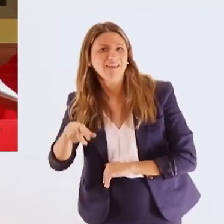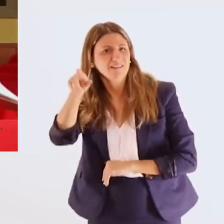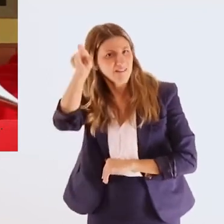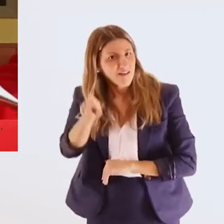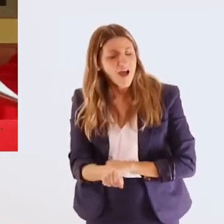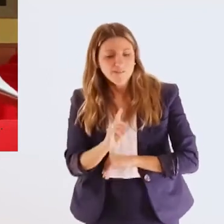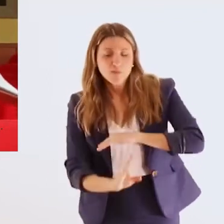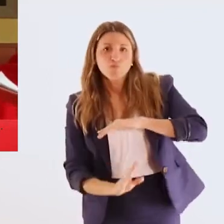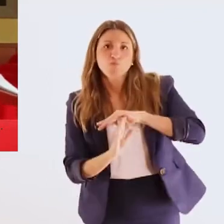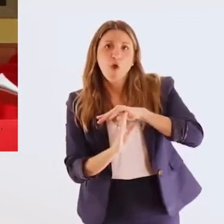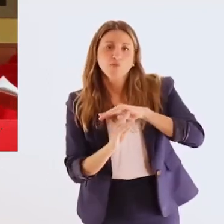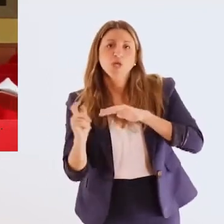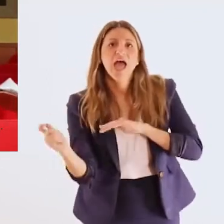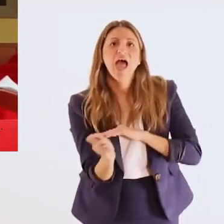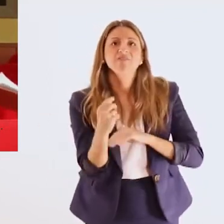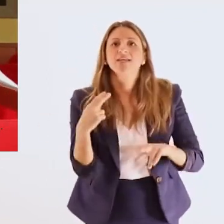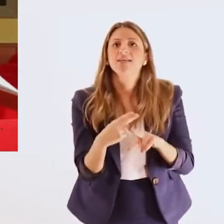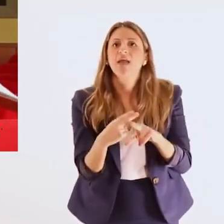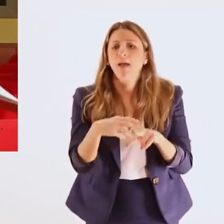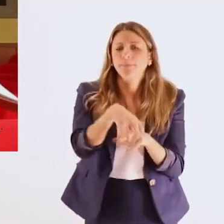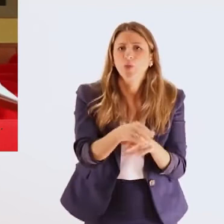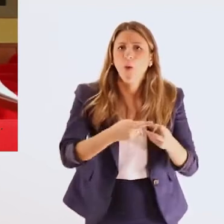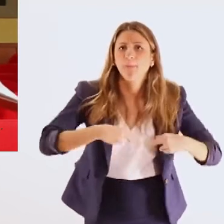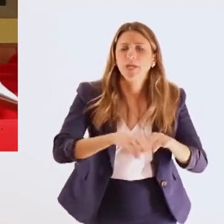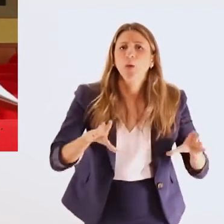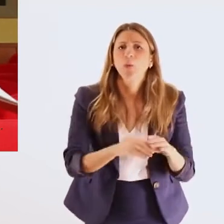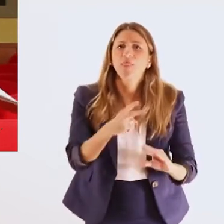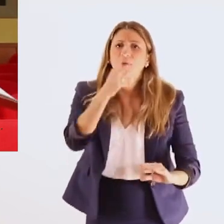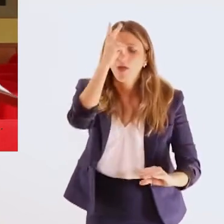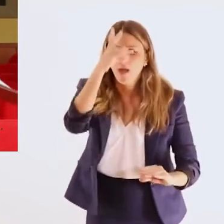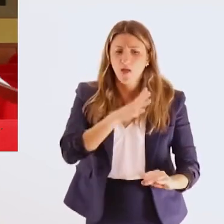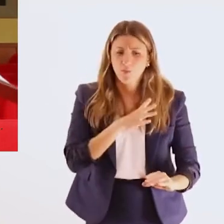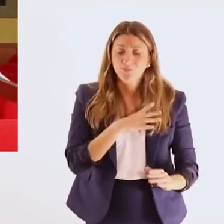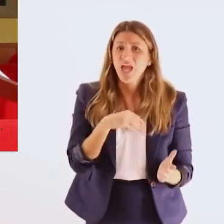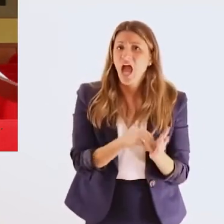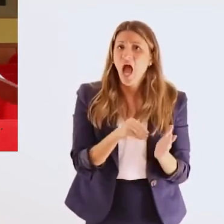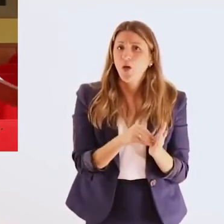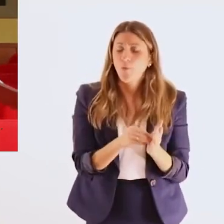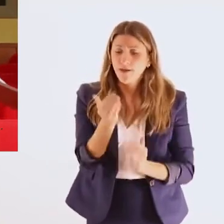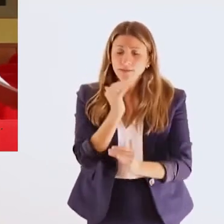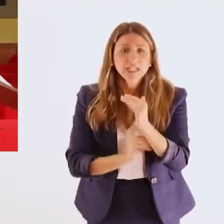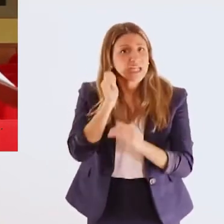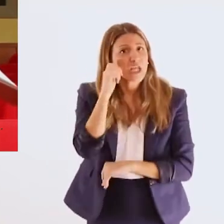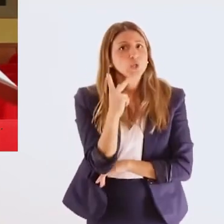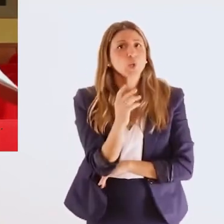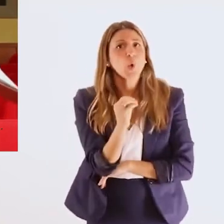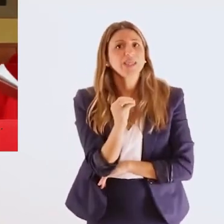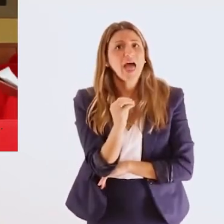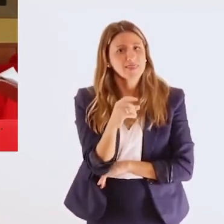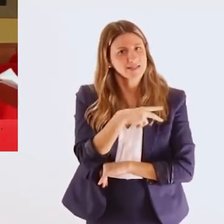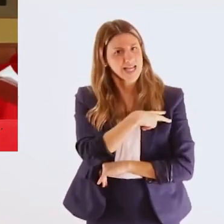την κυρία Μαρία Γαβουνέλη, την πρόεδρο της Εθνικής Επιτοπής για τα Δικαιώματα Ανθρώπου, και τον κύριο